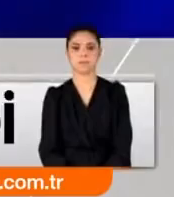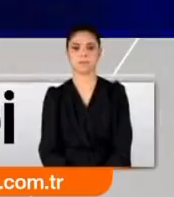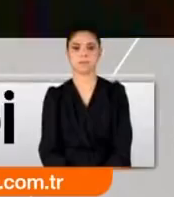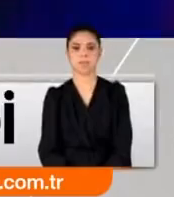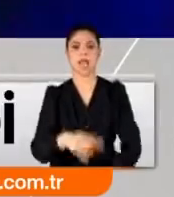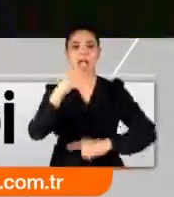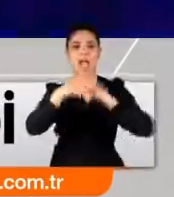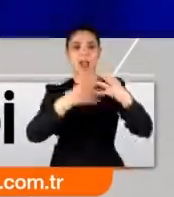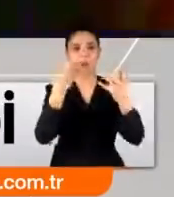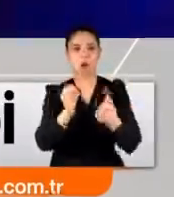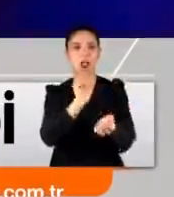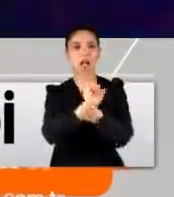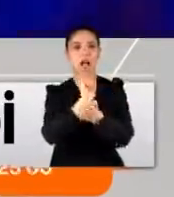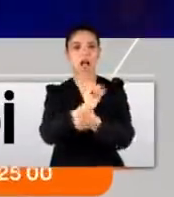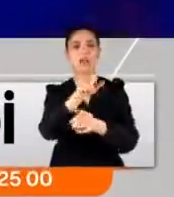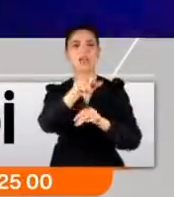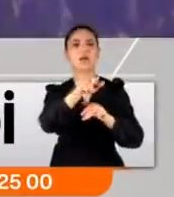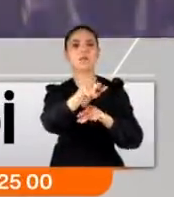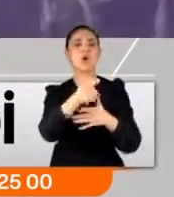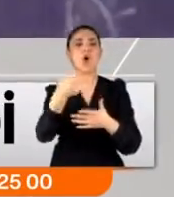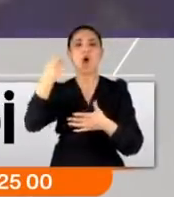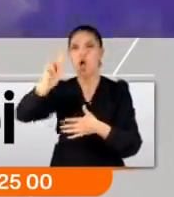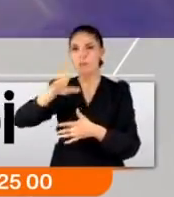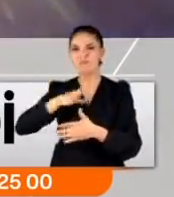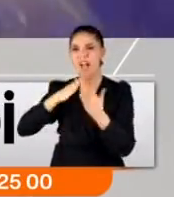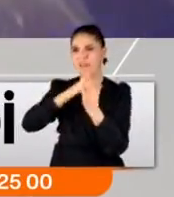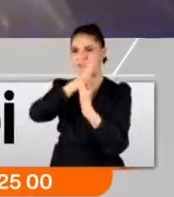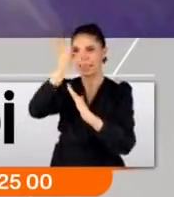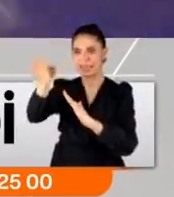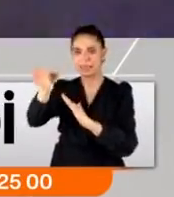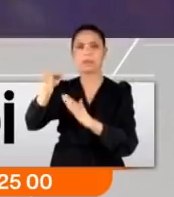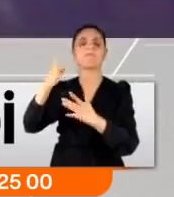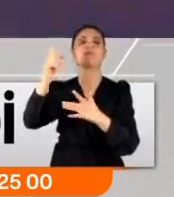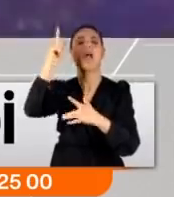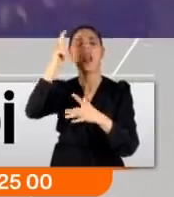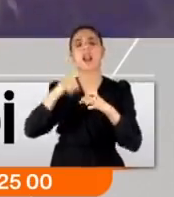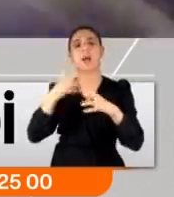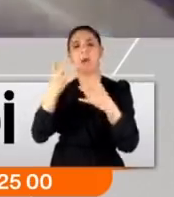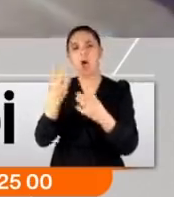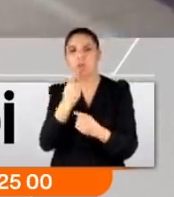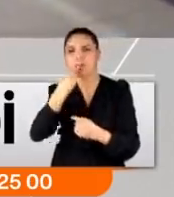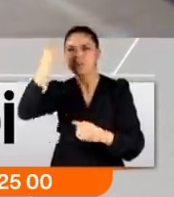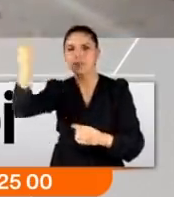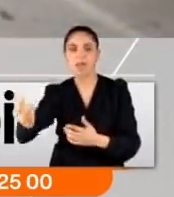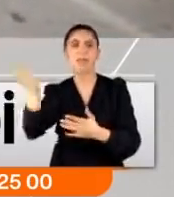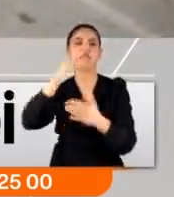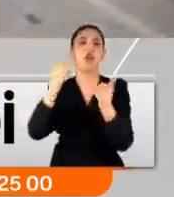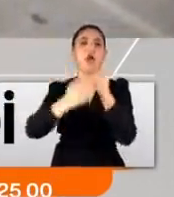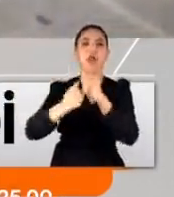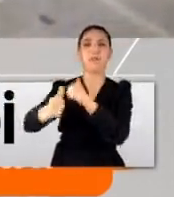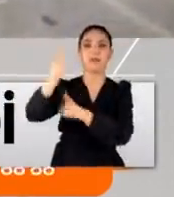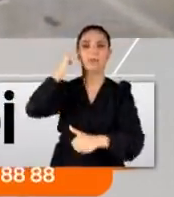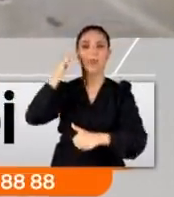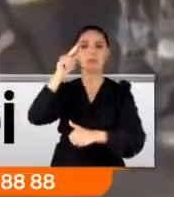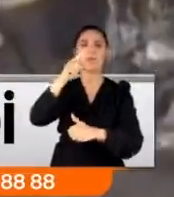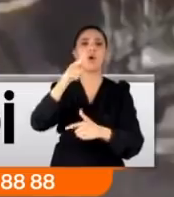Akraba olan aileler konvoy halinde taziye'den dönüyordu. Birdenbire iki araç birbirine girdi. Araçlardan biri sulama